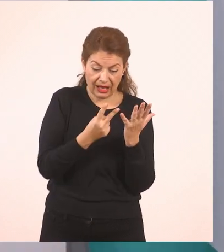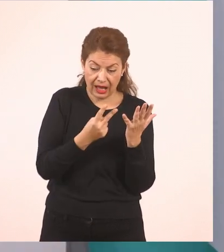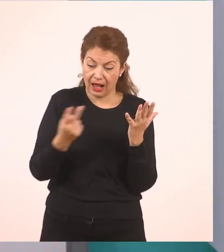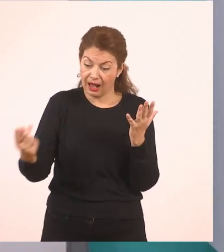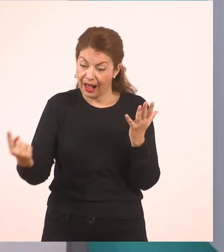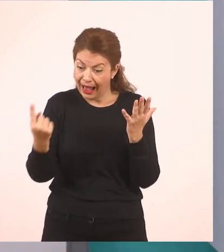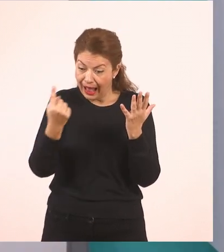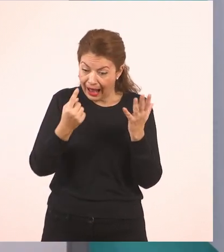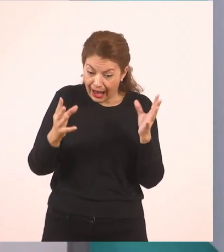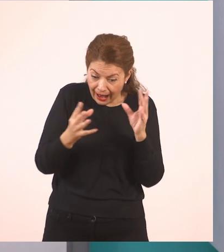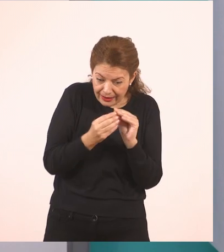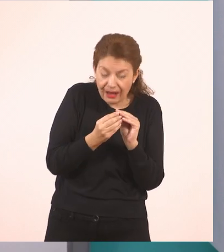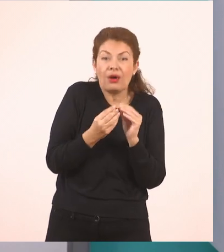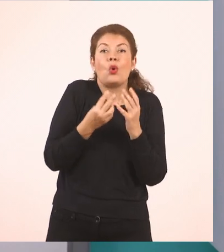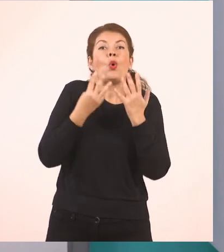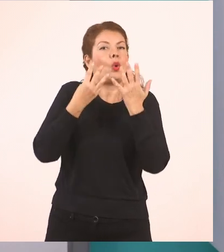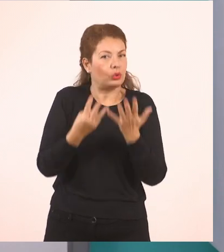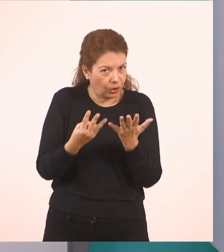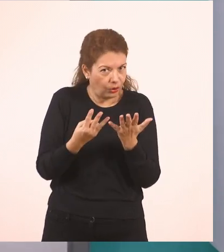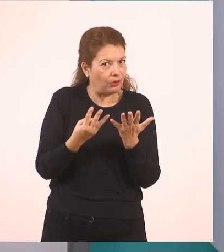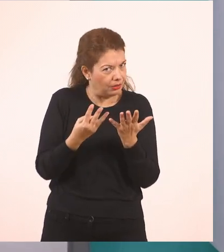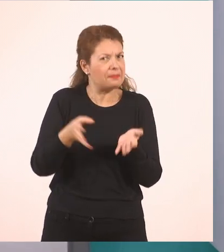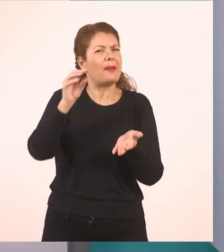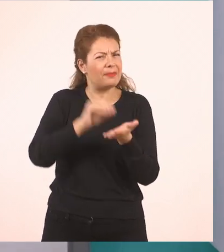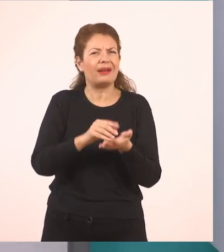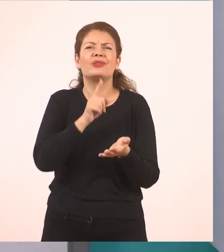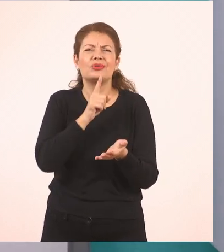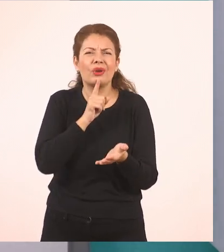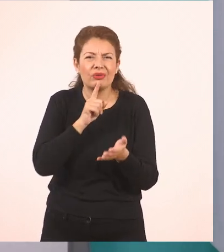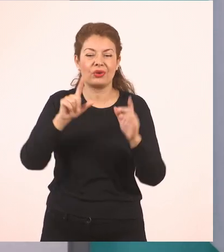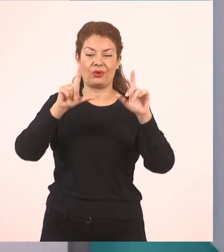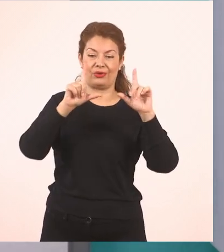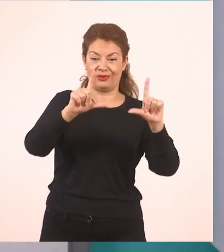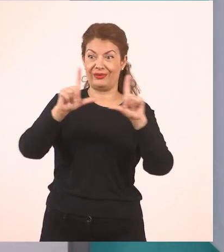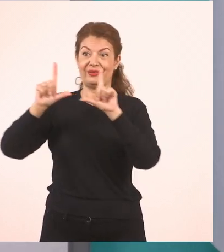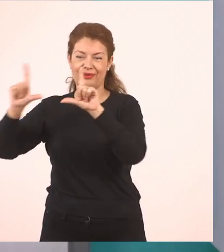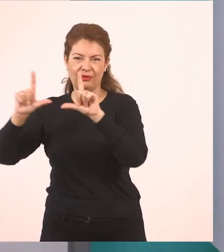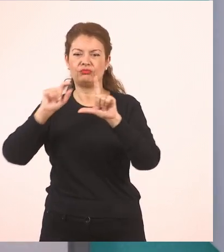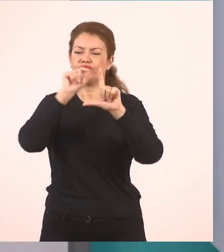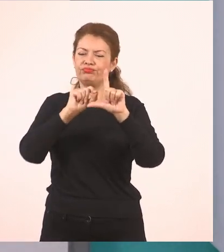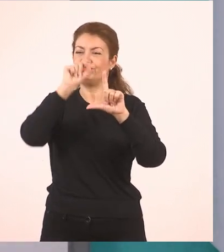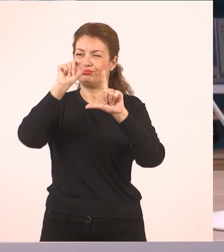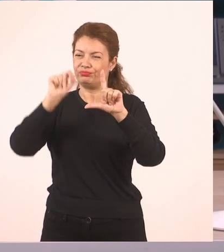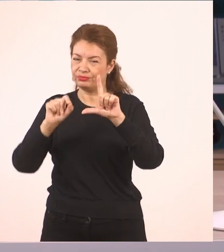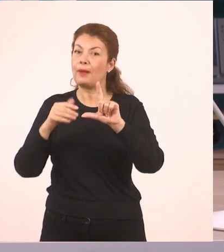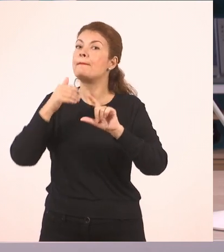Πάμε να γράψουμε τα ζαράκια μας και φυσικά τον αριθμό μας.